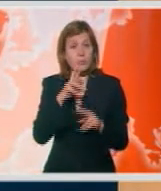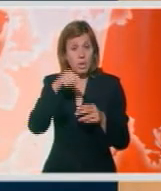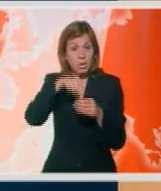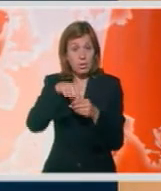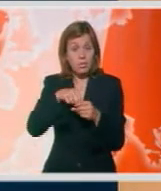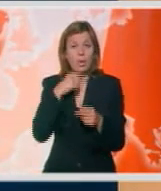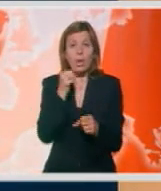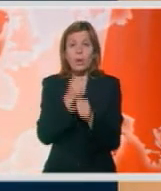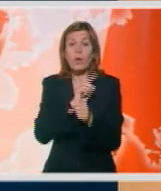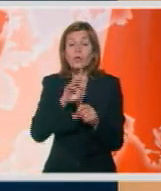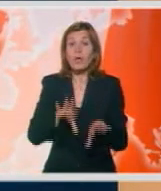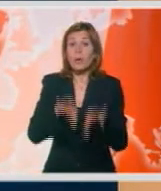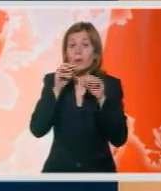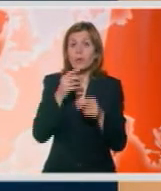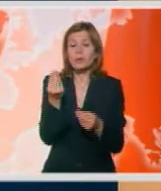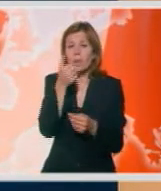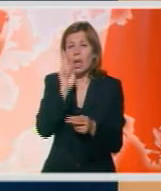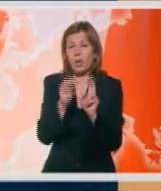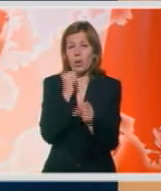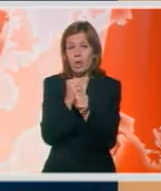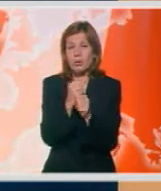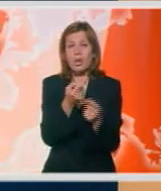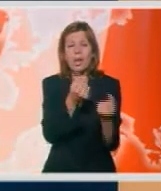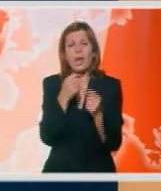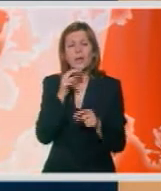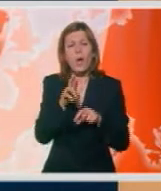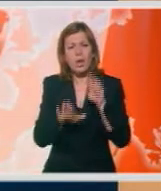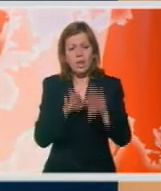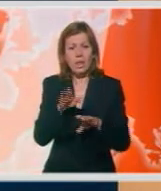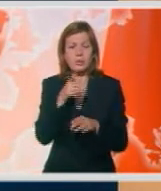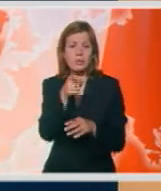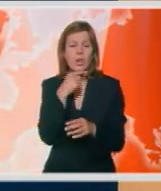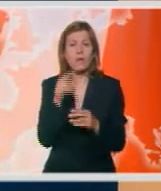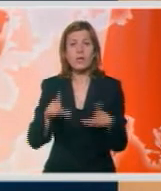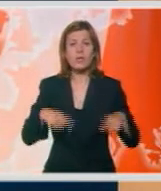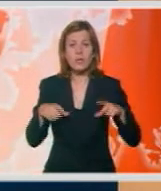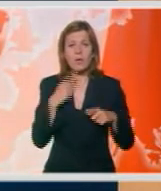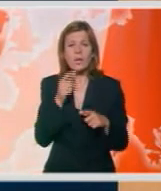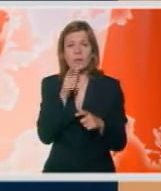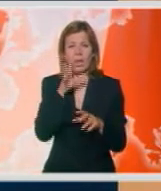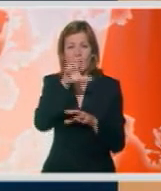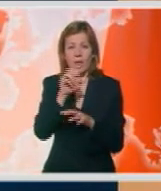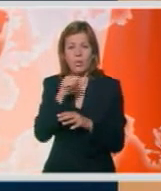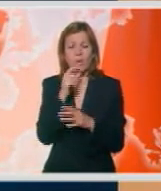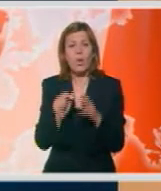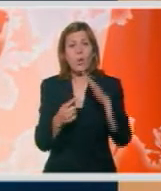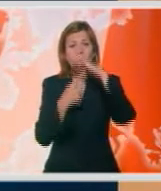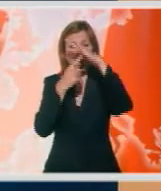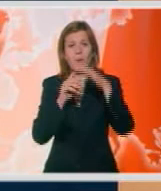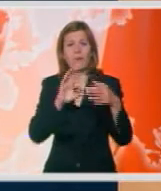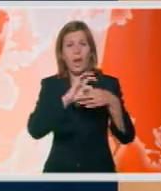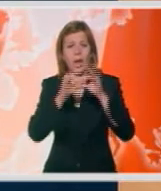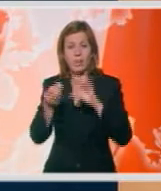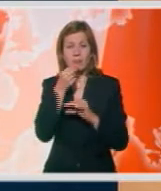čija funkcija još nije otkrivena. Iako se redko kreće, ova životinica je grabljivac i u vrhu je lanca